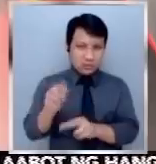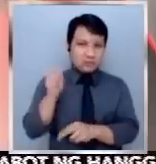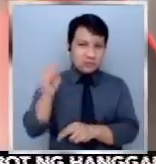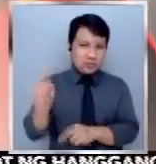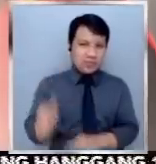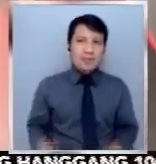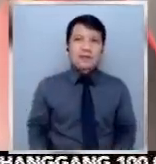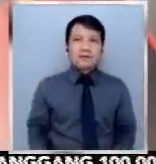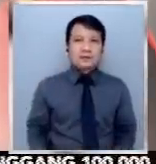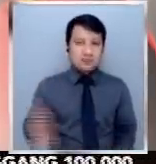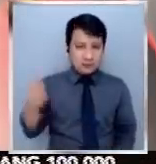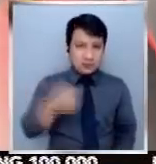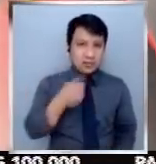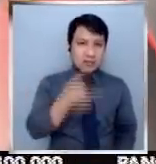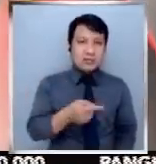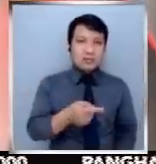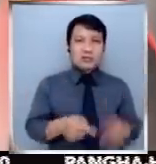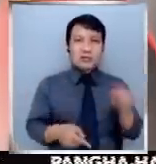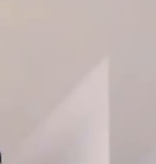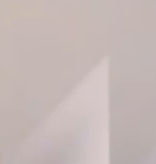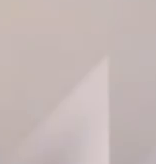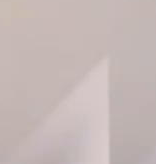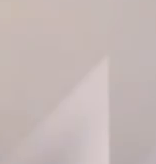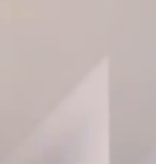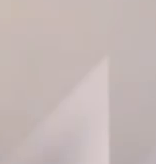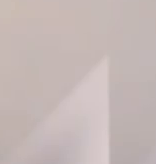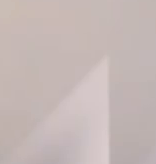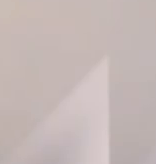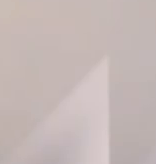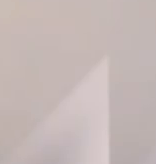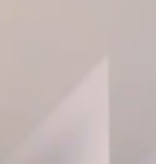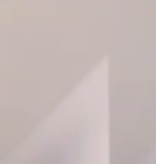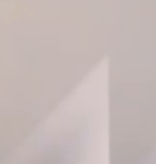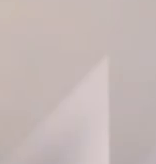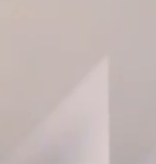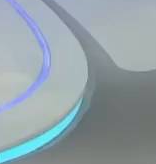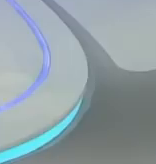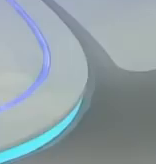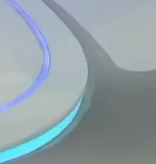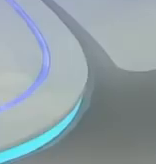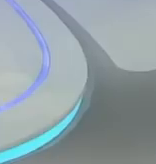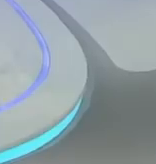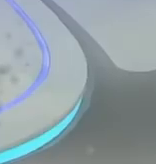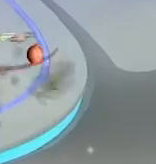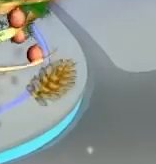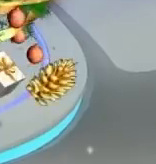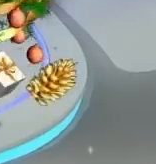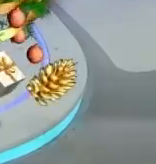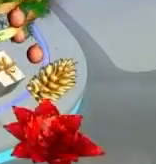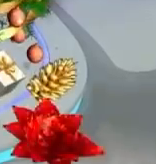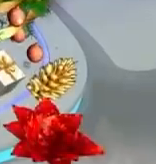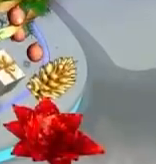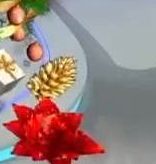Kinukuha pa po namin ang reaksyon ng ibang petitioner. At yan ang mga malita ngayong lunes. Ako po si Mel Tiangco. Mga kapuso, labing dalawang